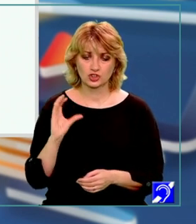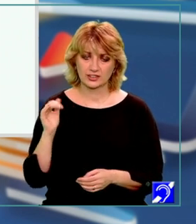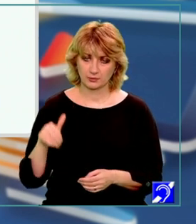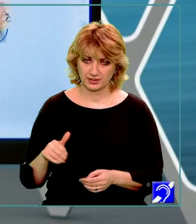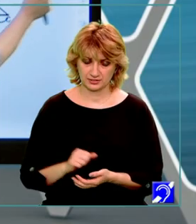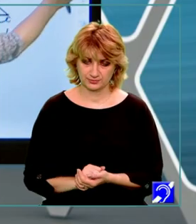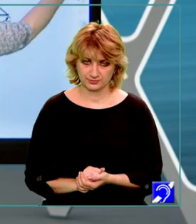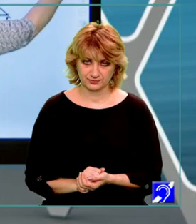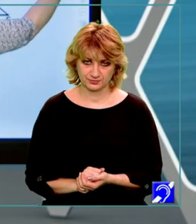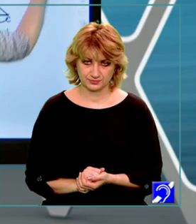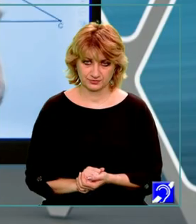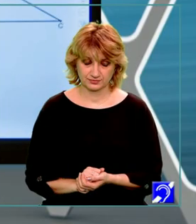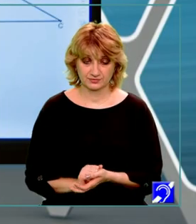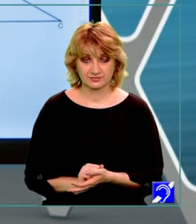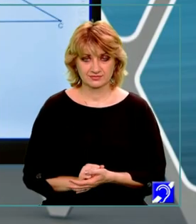centimetri